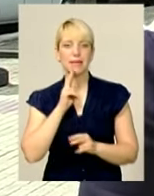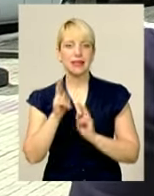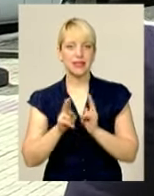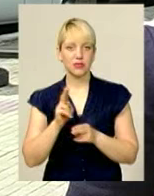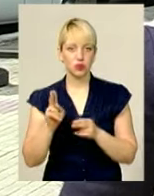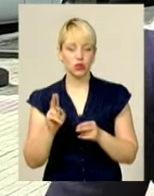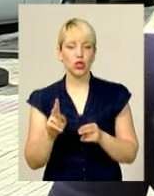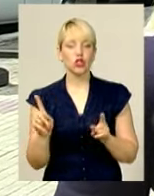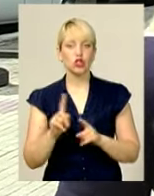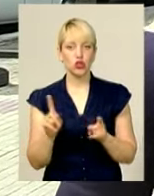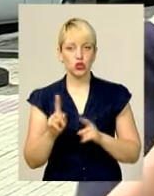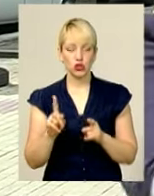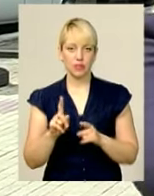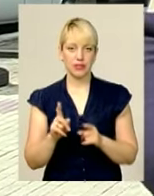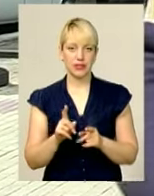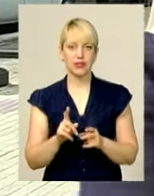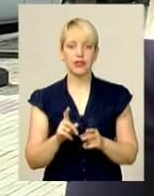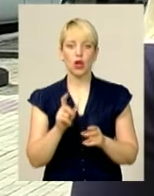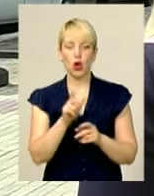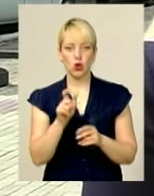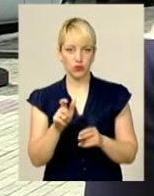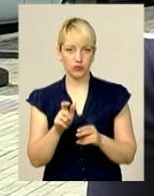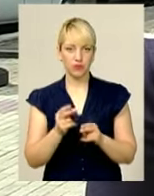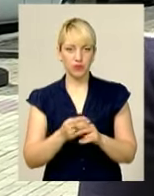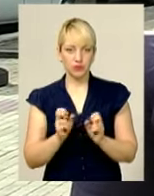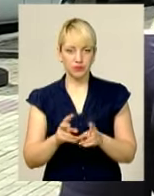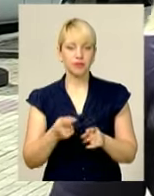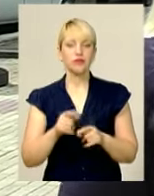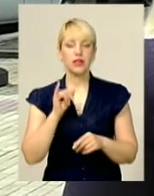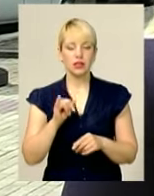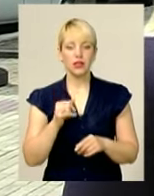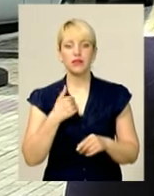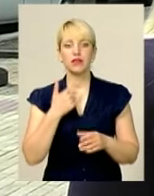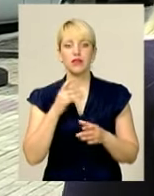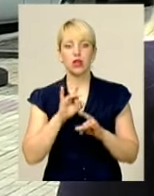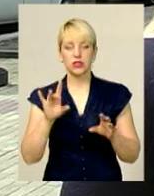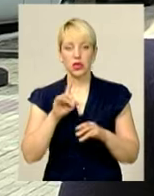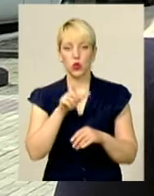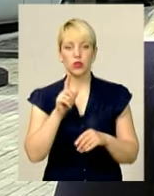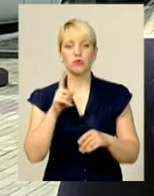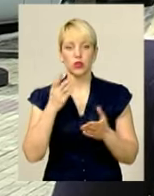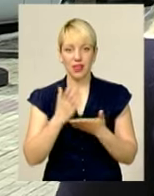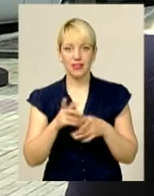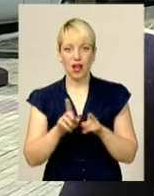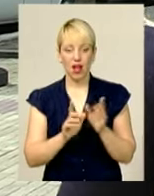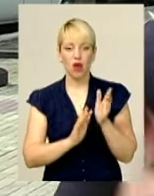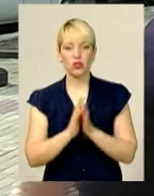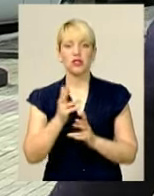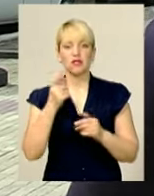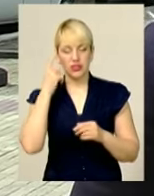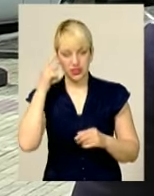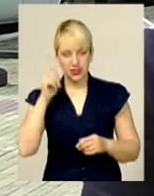Чим більше спіклуючись і розповідаючи людям про те, що є така рослина, вони знають, вони розказують, да,